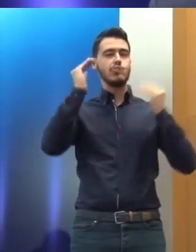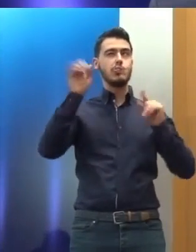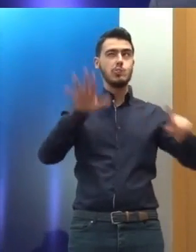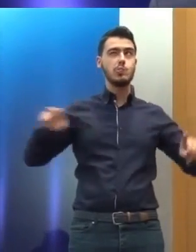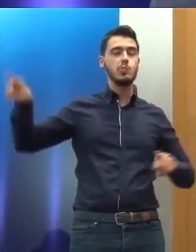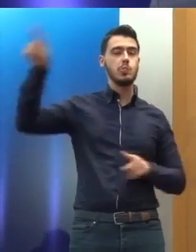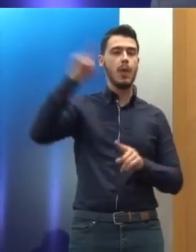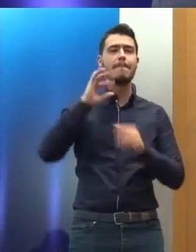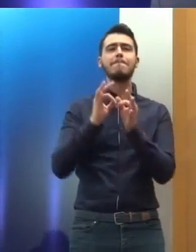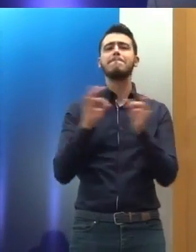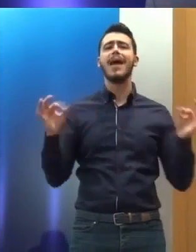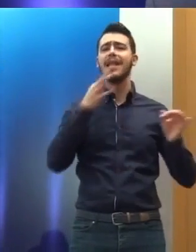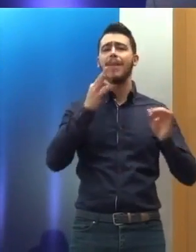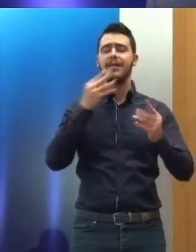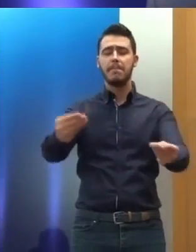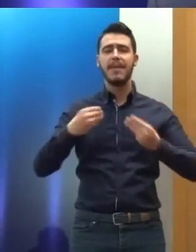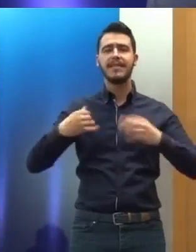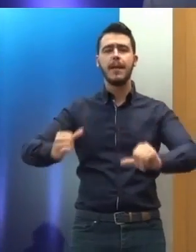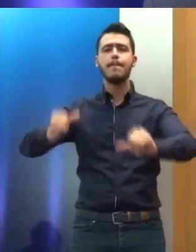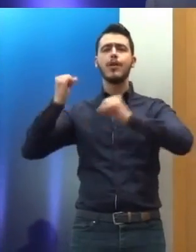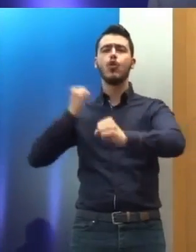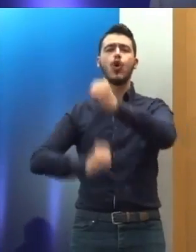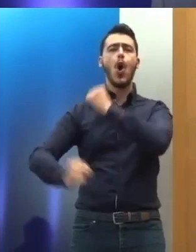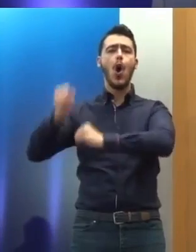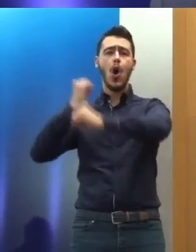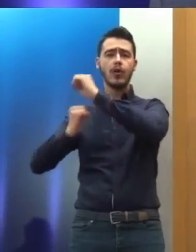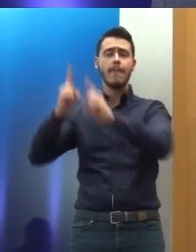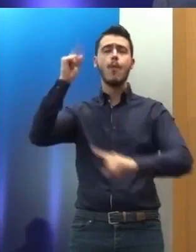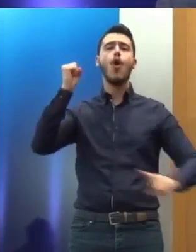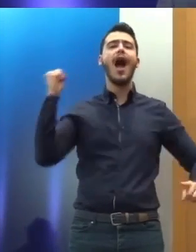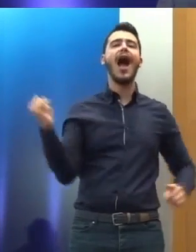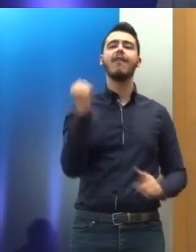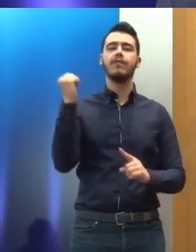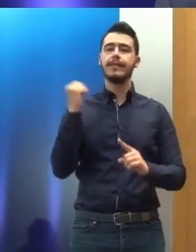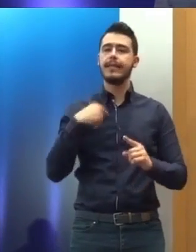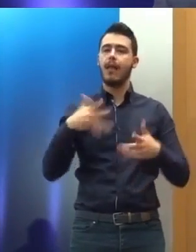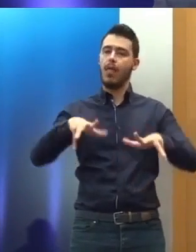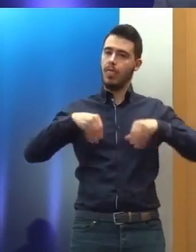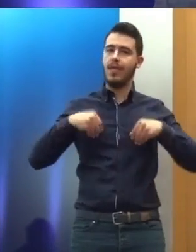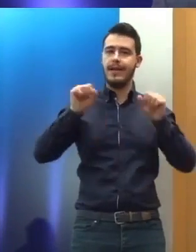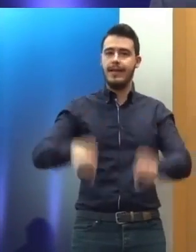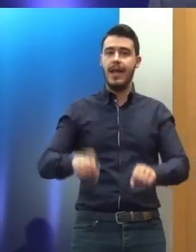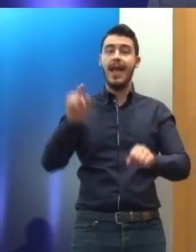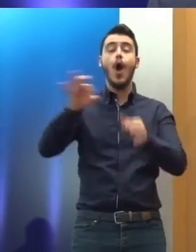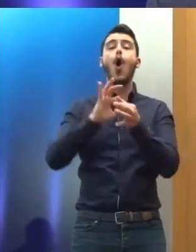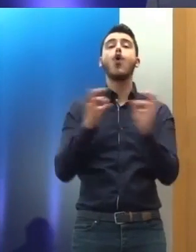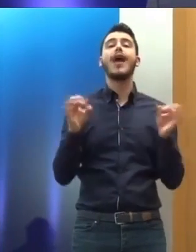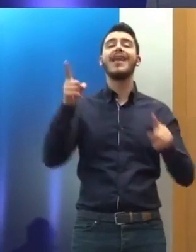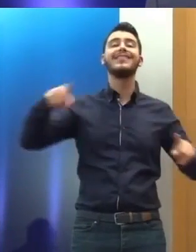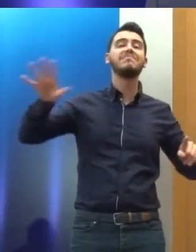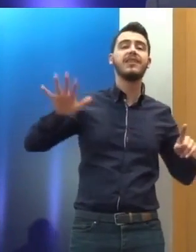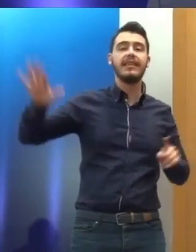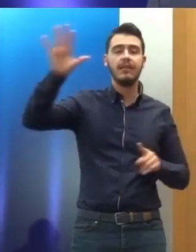οπισθοχώρησης και γίνονται δεκτά μόνο υπό πολύ αυστηρές συνθήκες. Η Επιτροπή λοιπόν αυτή προσπάθησε με μία